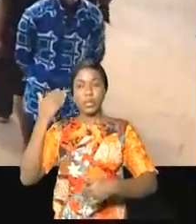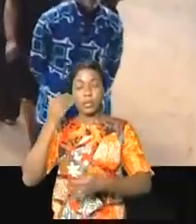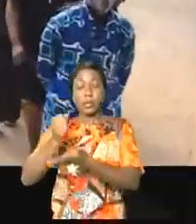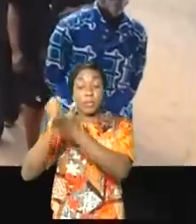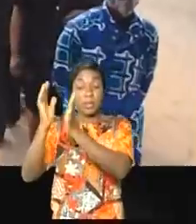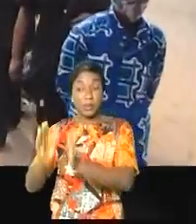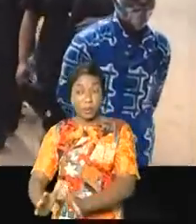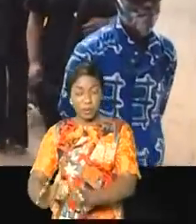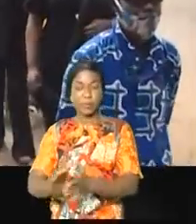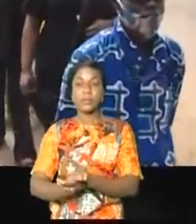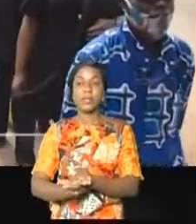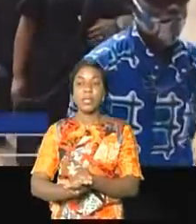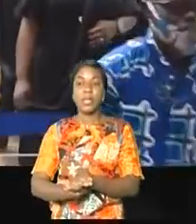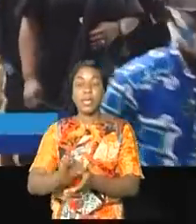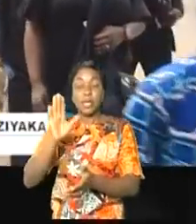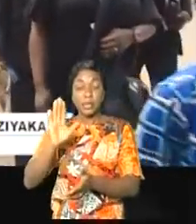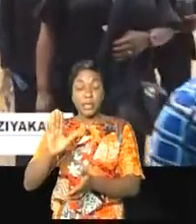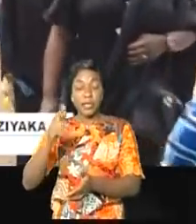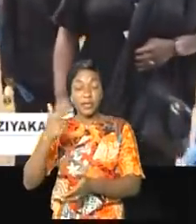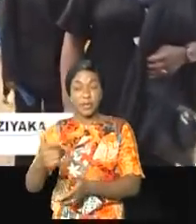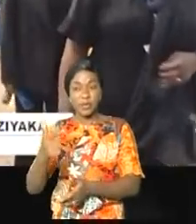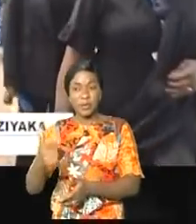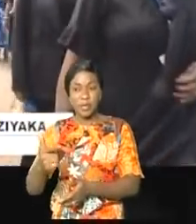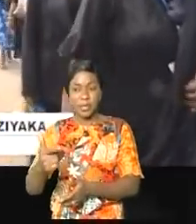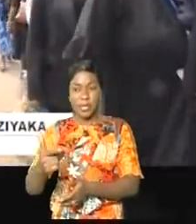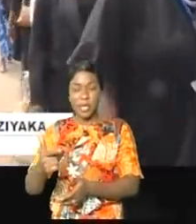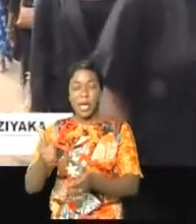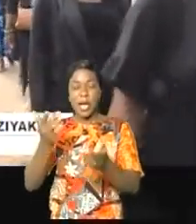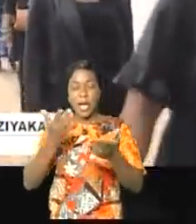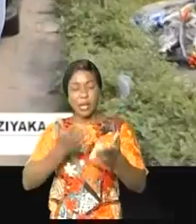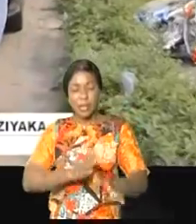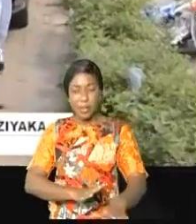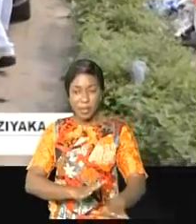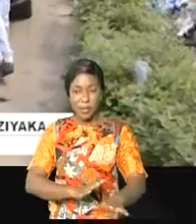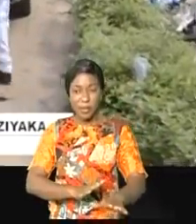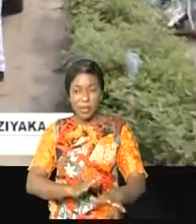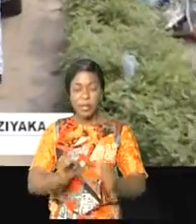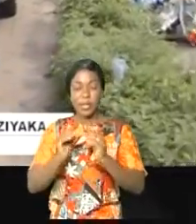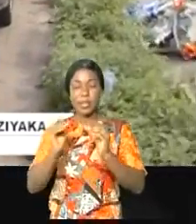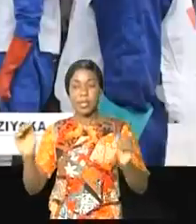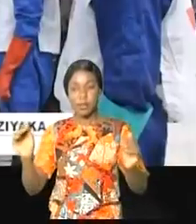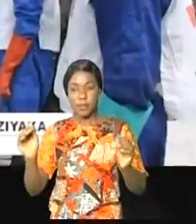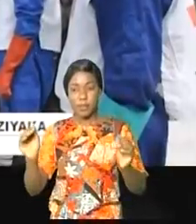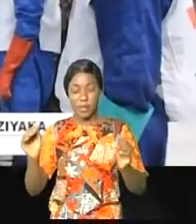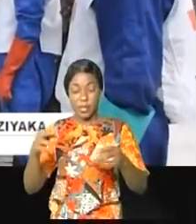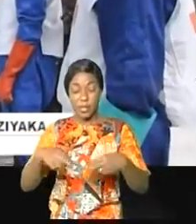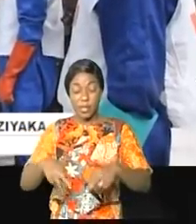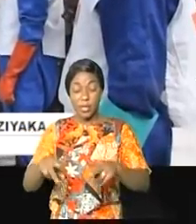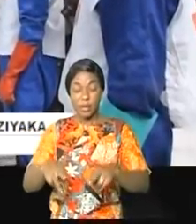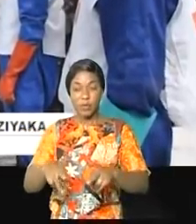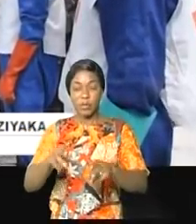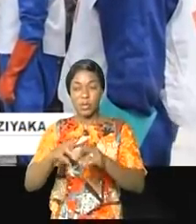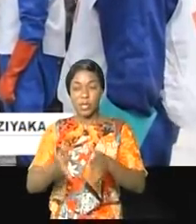dernière demeure. Le 5 février 2021, il repose en paix au numéro 9 de la rue de Renouveau, à l'est 1,